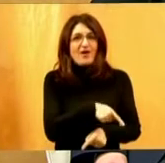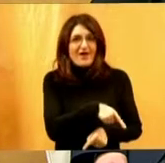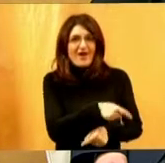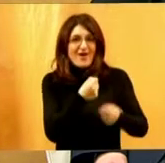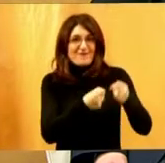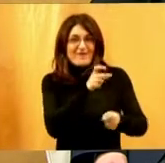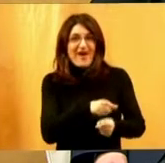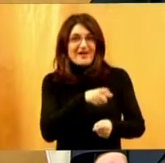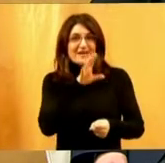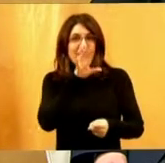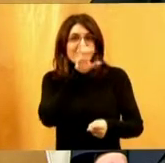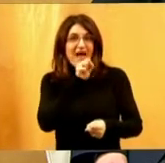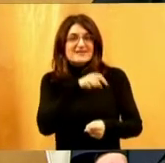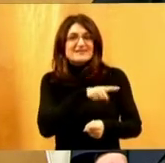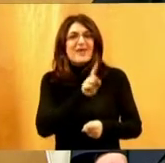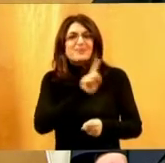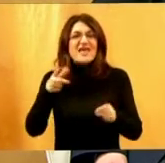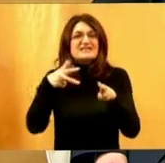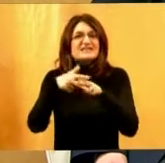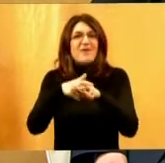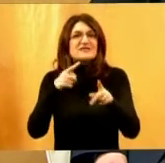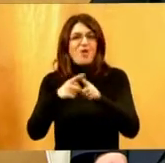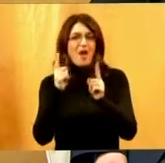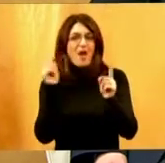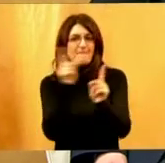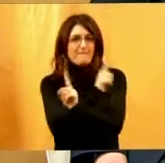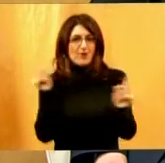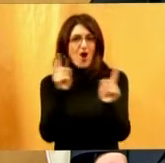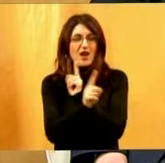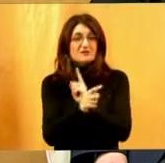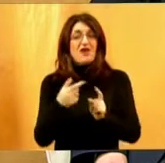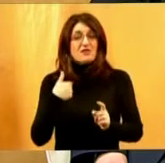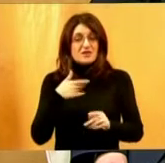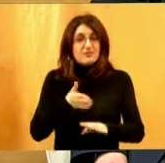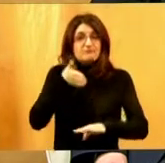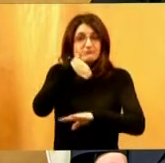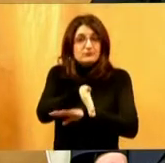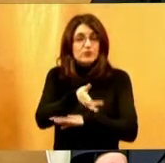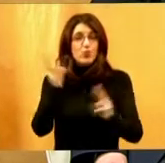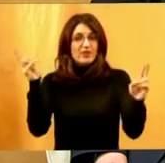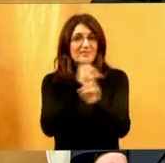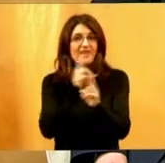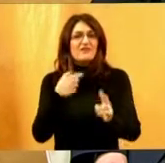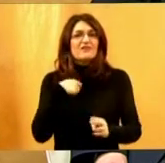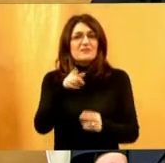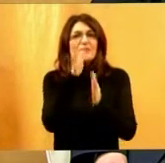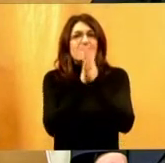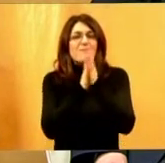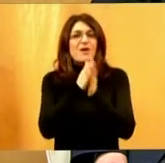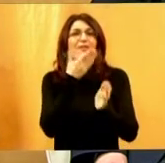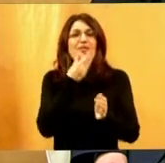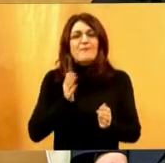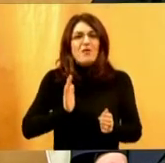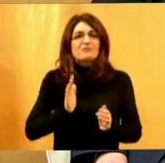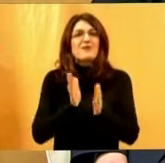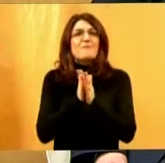Upravo zato da pas ne smeta na prolazu. Ja sam pri ulazku u tramvaj zamolila lijepo ako